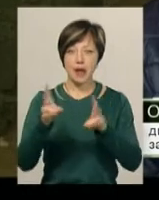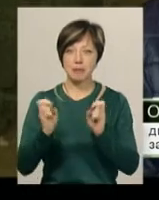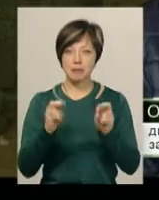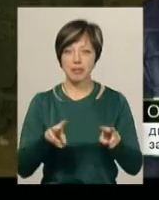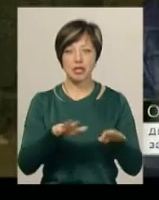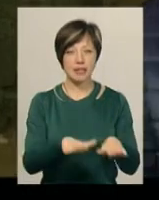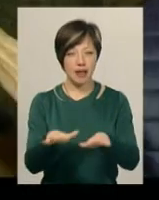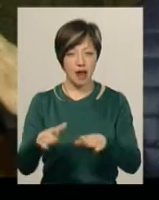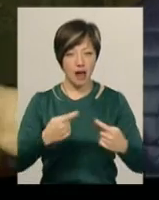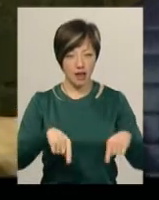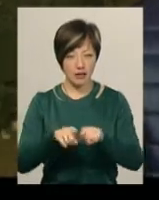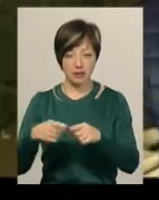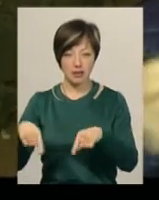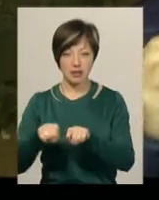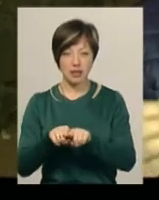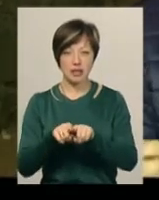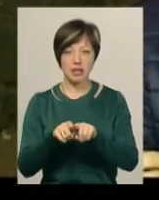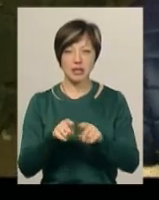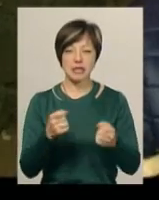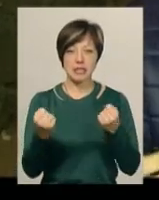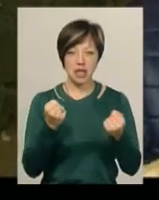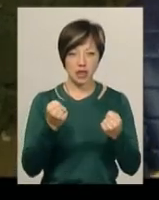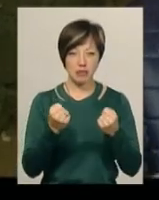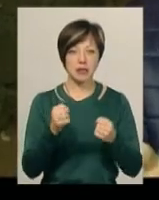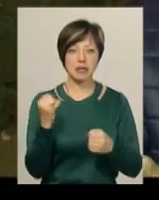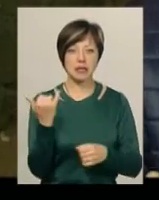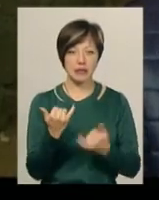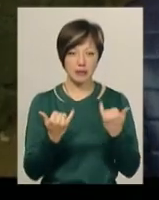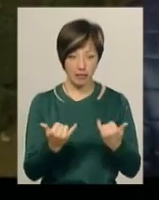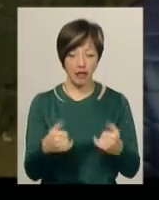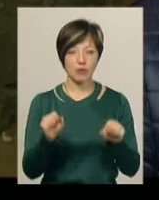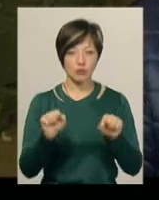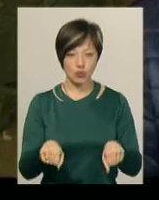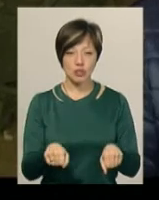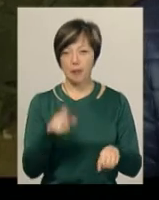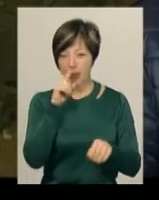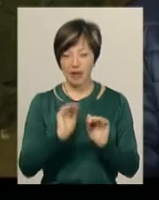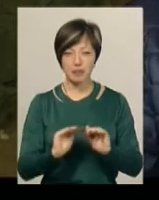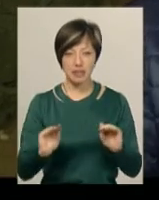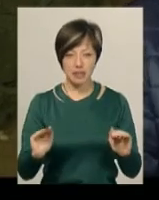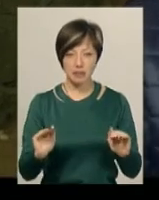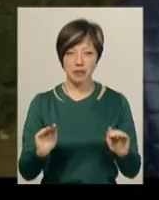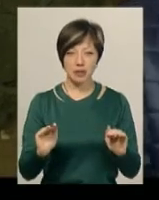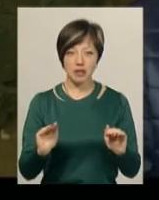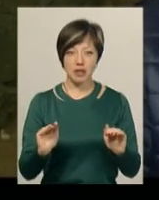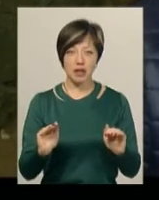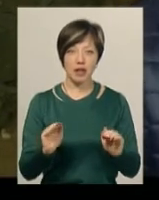аварійно небезпечні ділянки, як ви можете побачити, вони закріплені і тепер вже дійсно можна і маленьким дітям, які більш